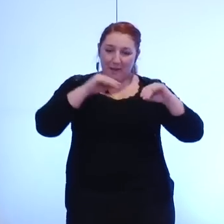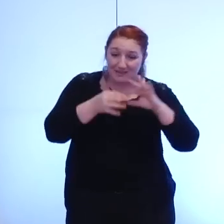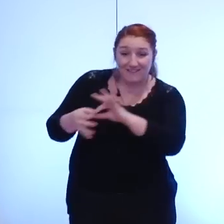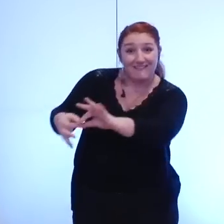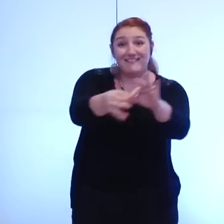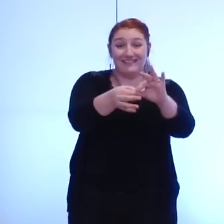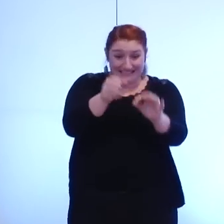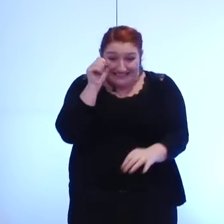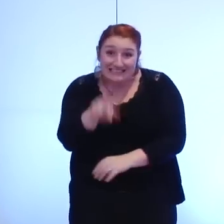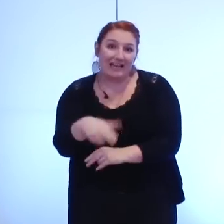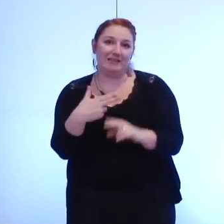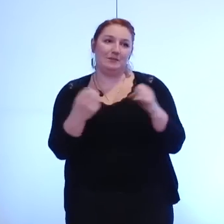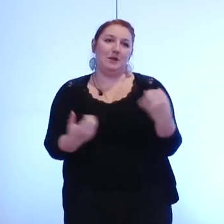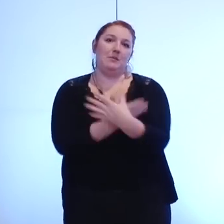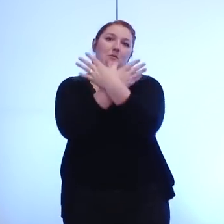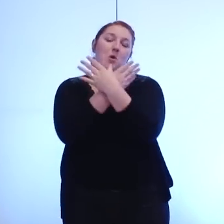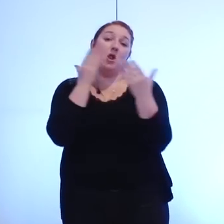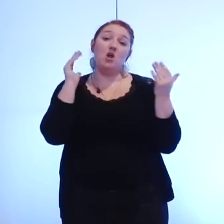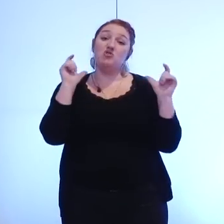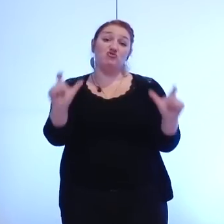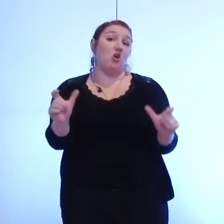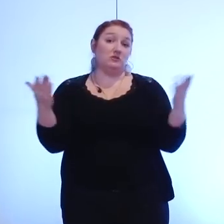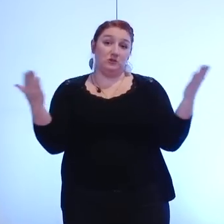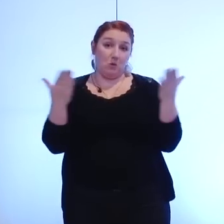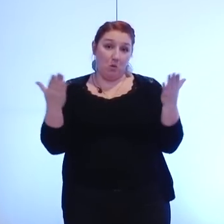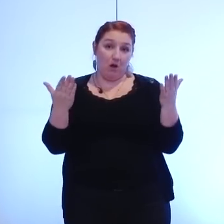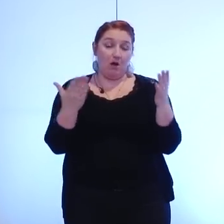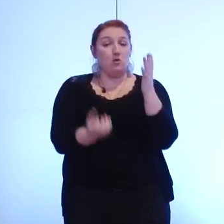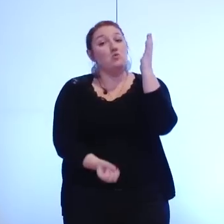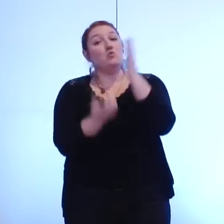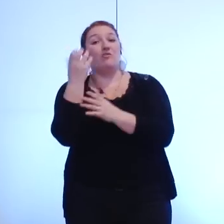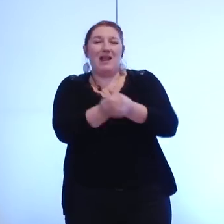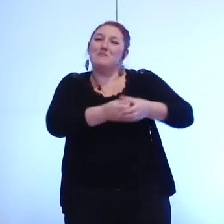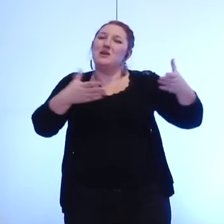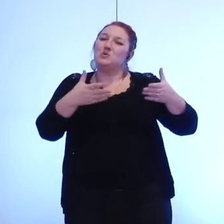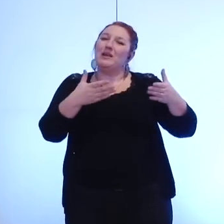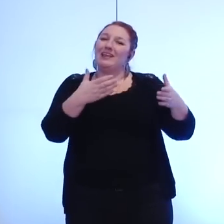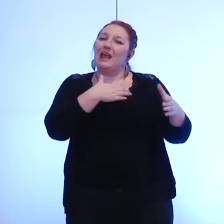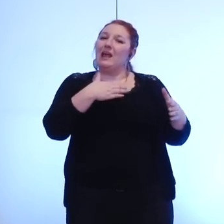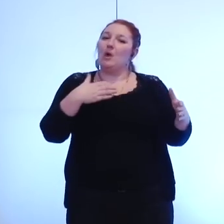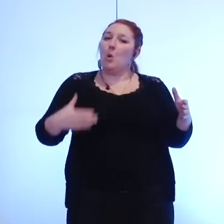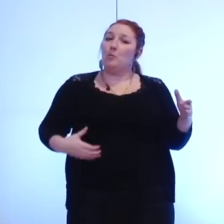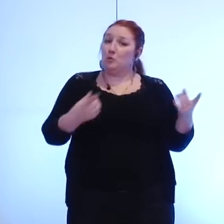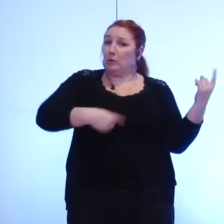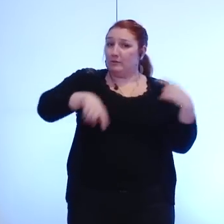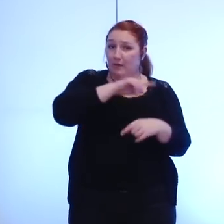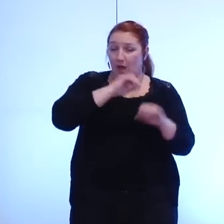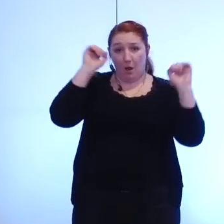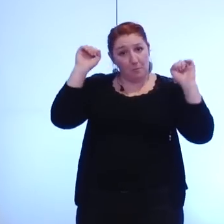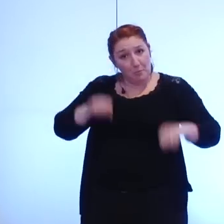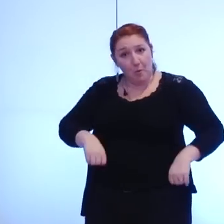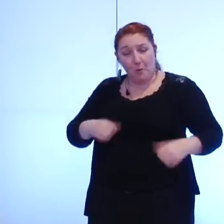avons une chance pour ce faire le choix le la nouvelle majorité communautaire de donner toute sa place au